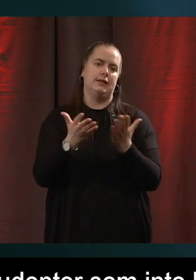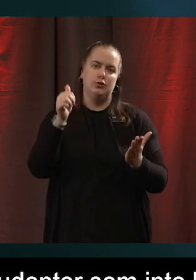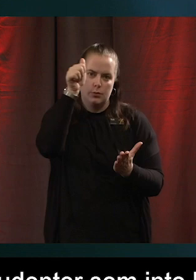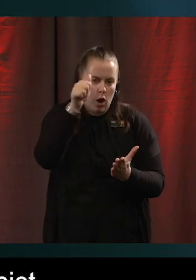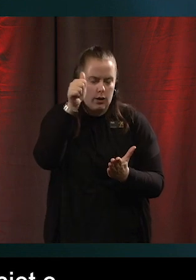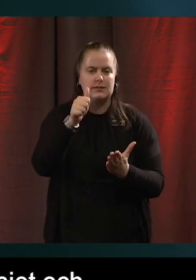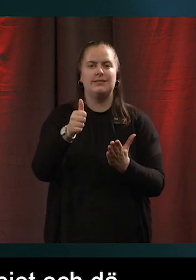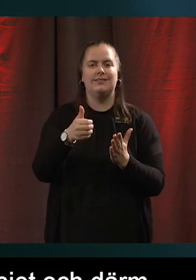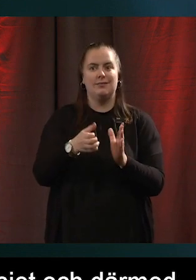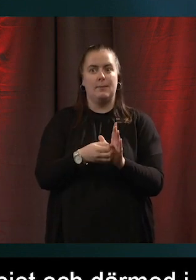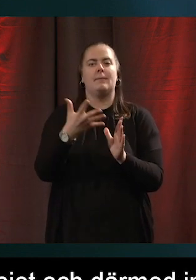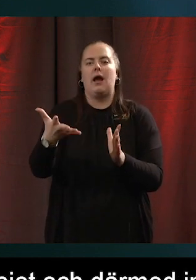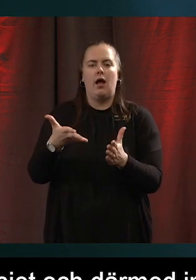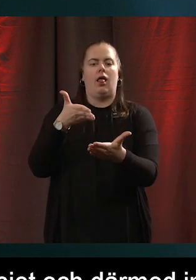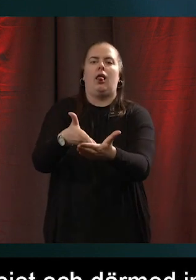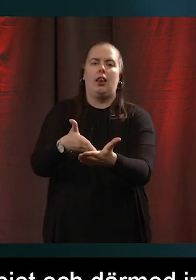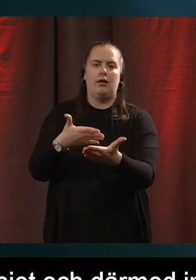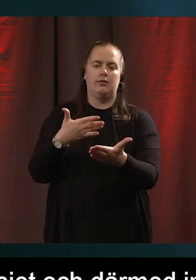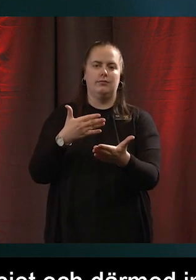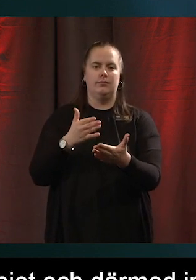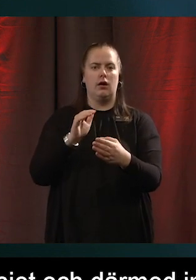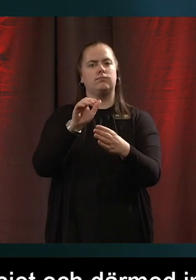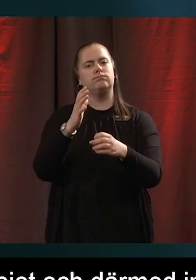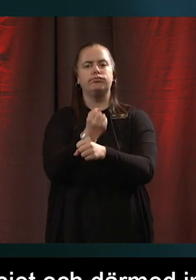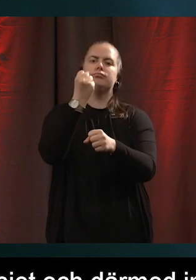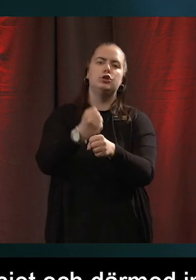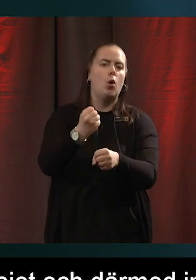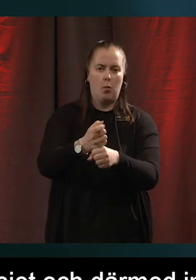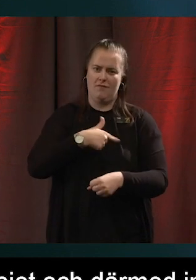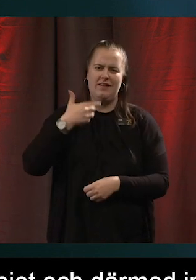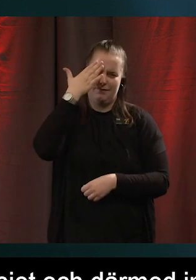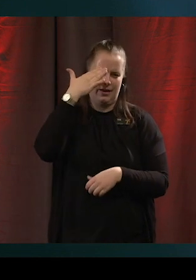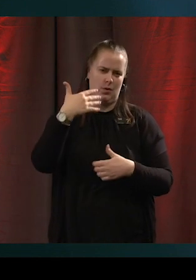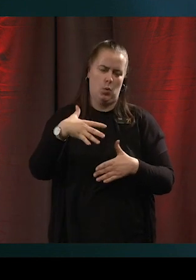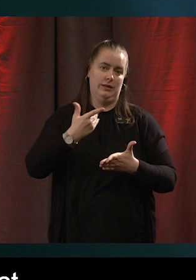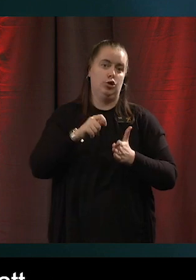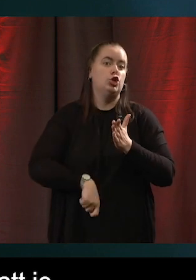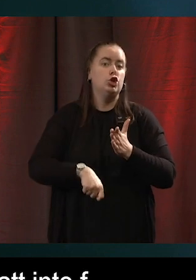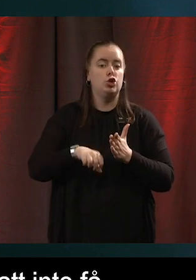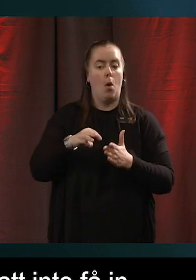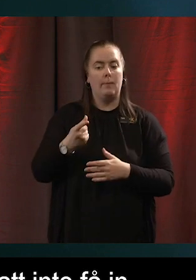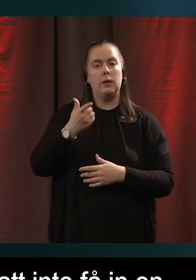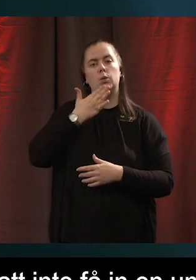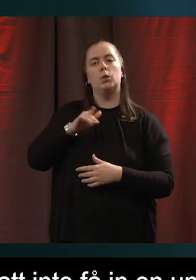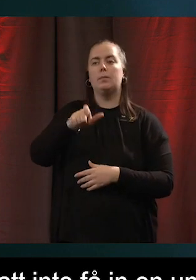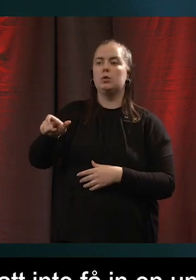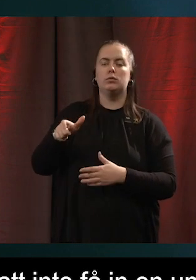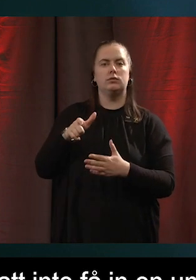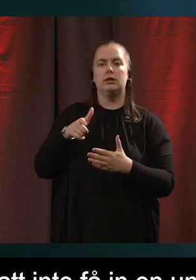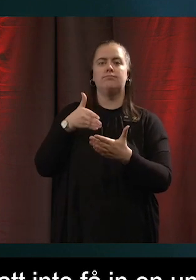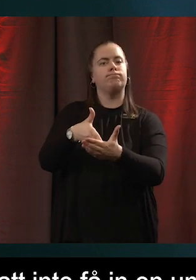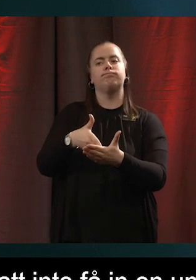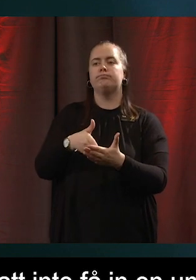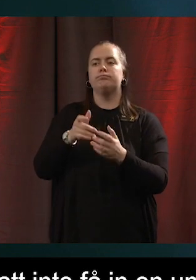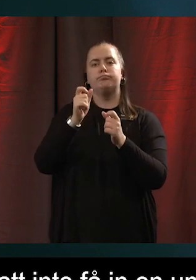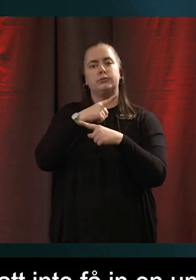Och det här är ju väldigt beforskat, vi vet exakt hur mycket det kostar att inte få in en ung människa på arbetsmarknaden. Så nu vore det väldigt guldläge att